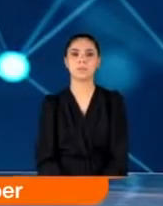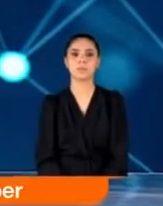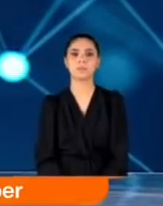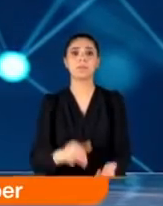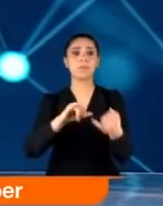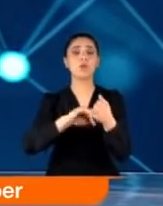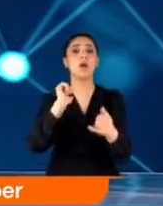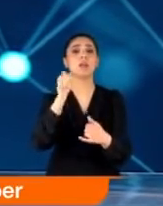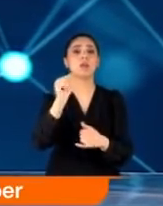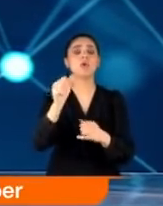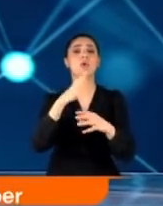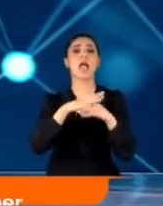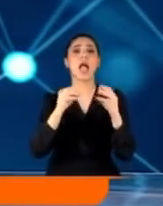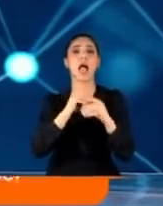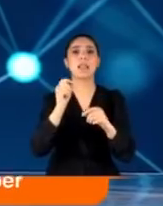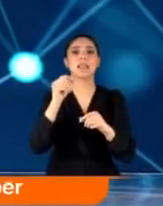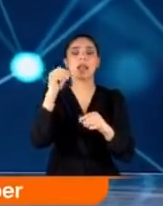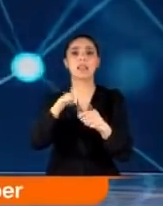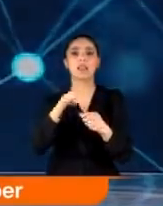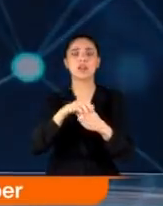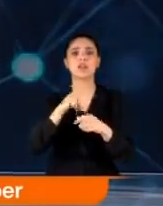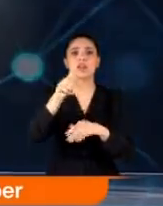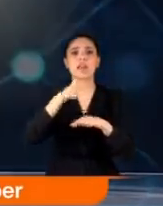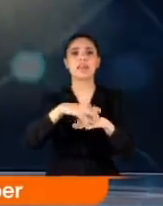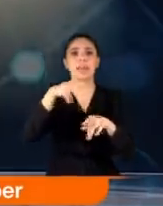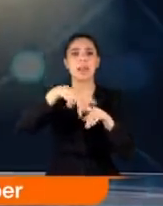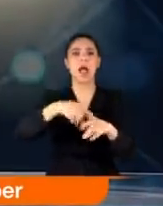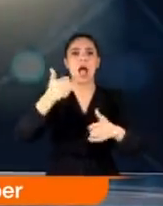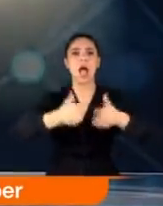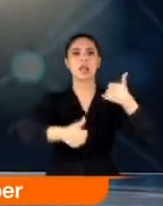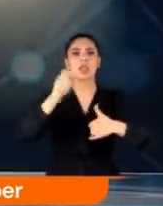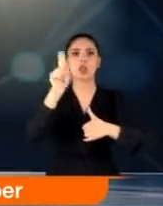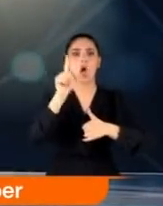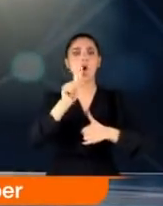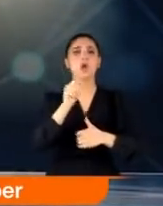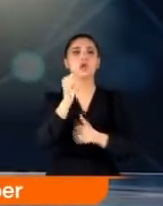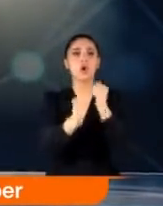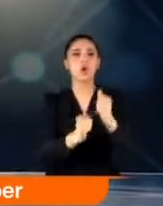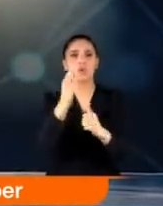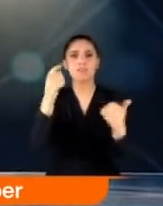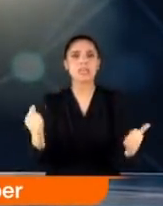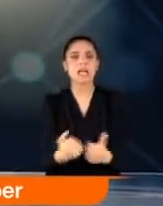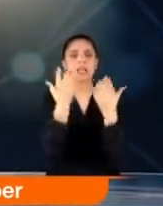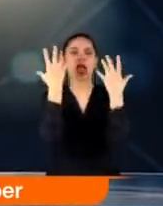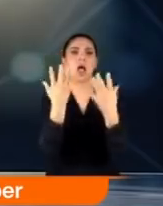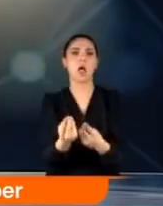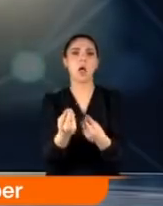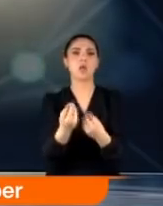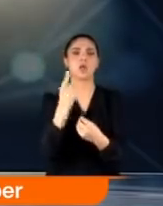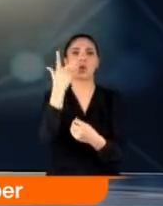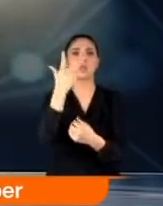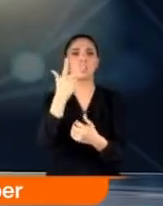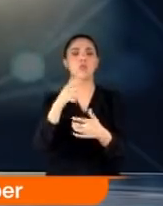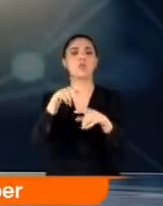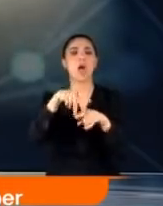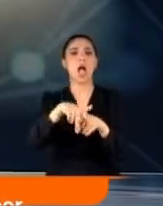Cumartesi günü Adana Yeşilova hipodromunda düzenlen at yarışının 10. koşusunda bir kaza oldu. Birbirine takılan 3